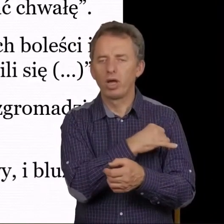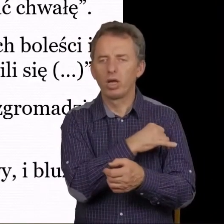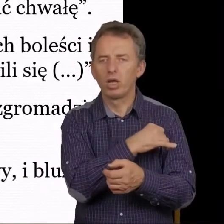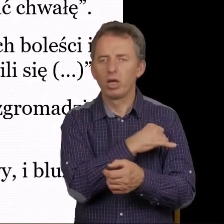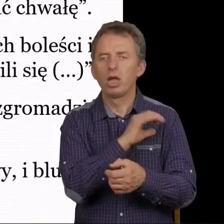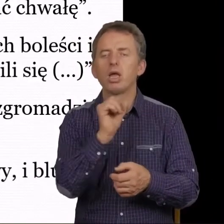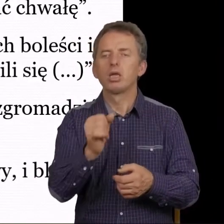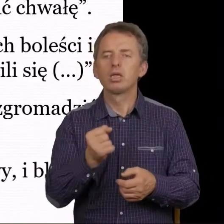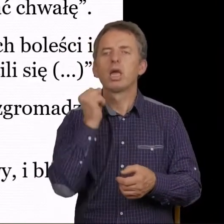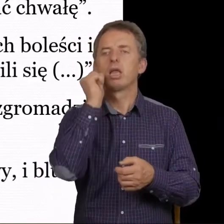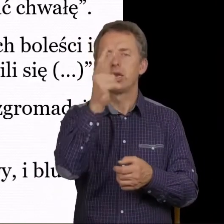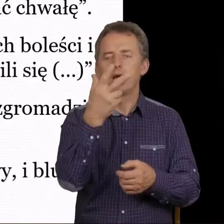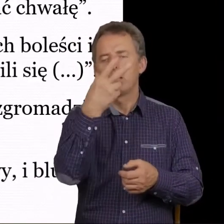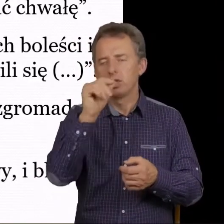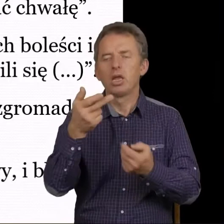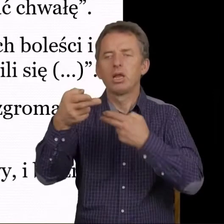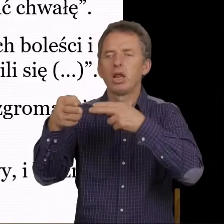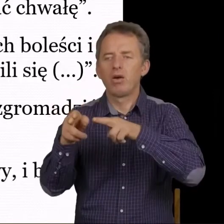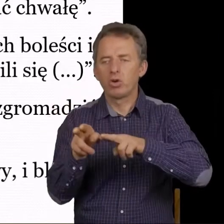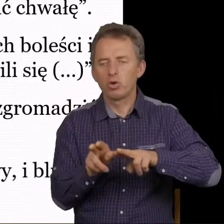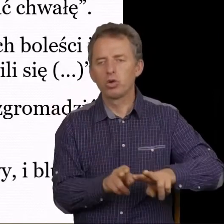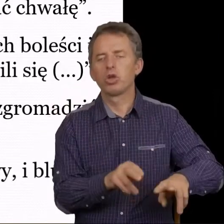jednak nie nawrócili się.